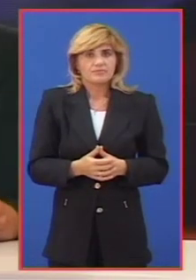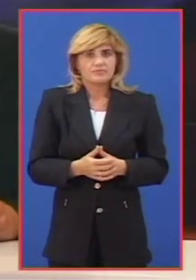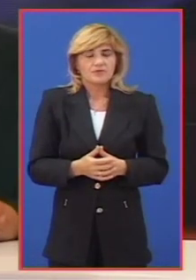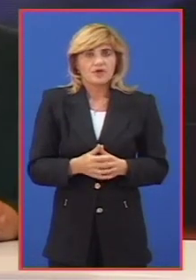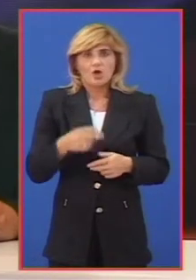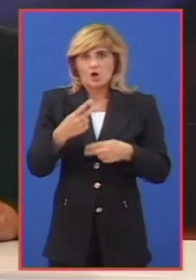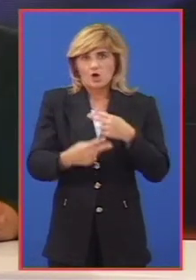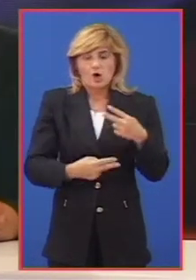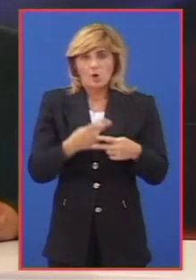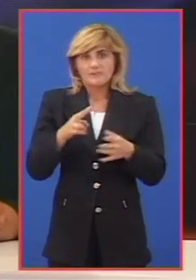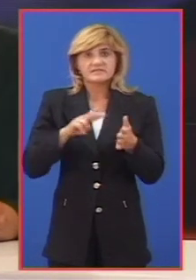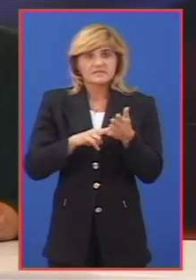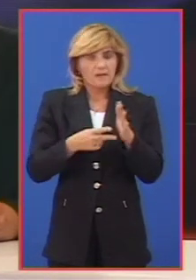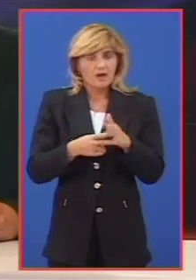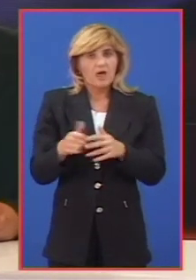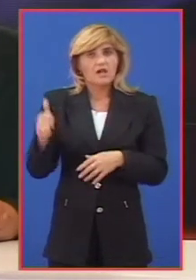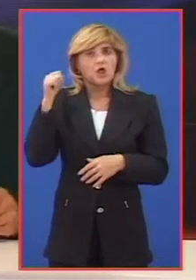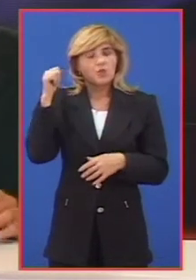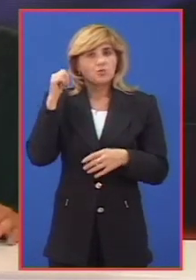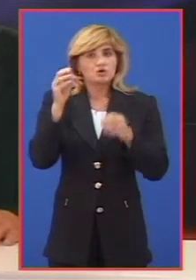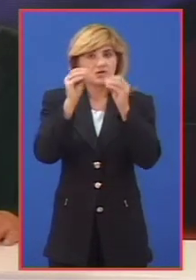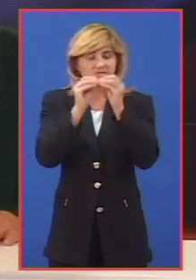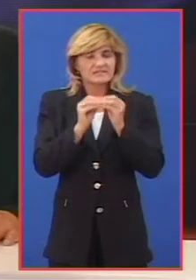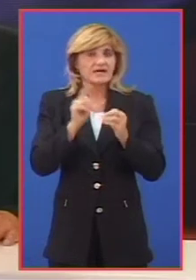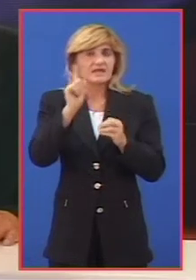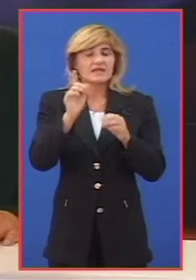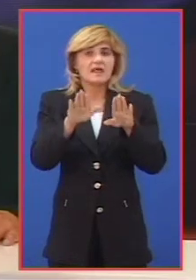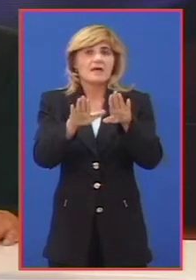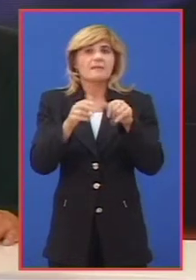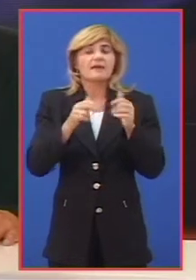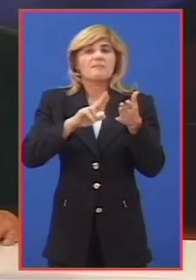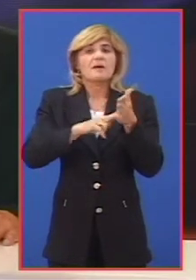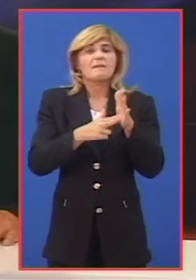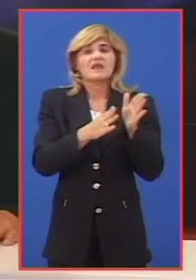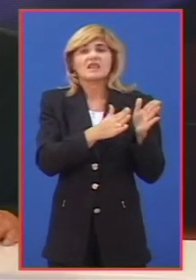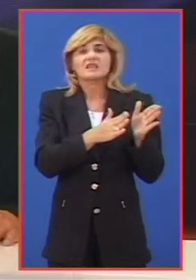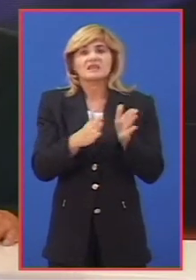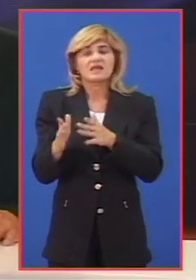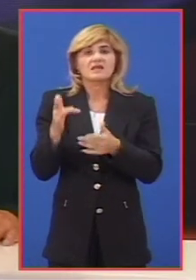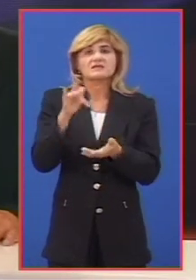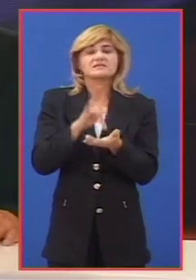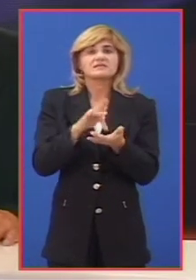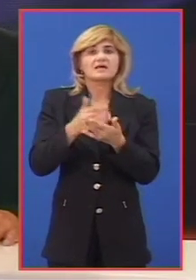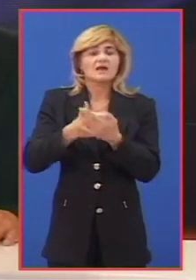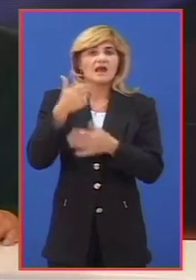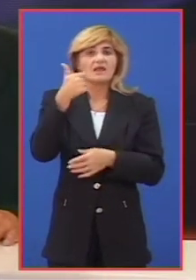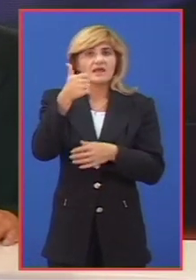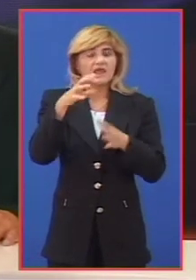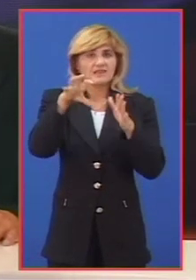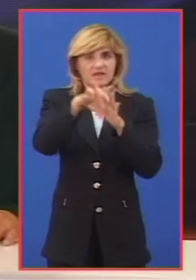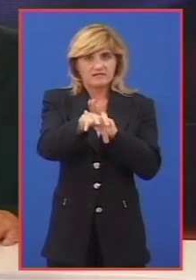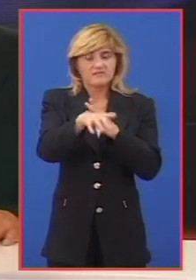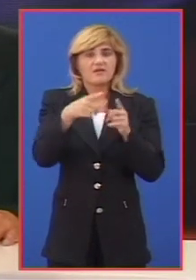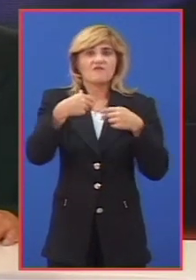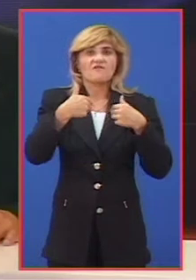Komisija za planove na jučerašnjem sastanku nije usvojila plan detaljne regulacije za centar grada, zonu 1. i